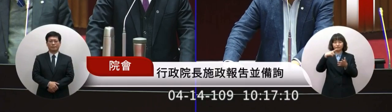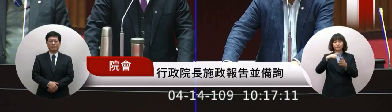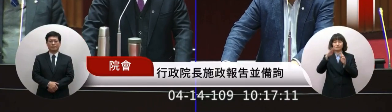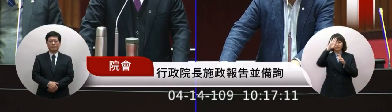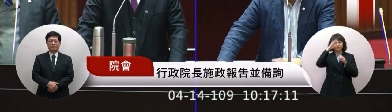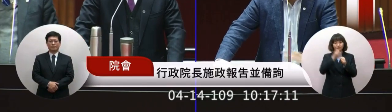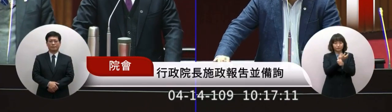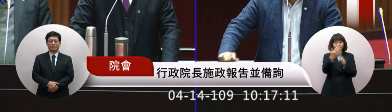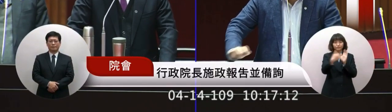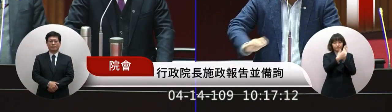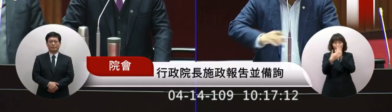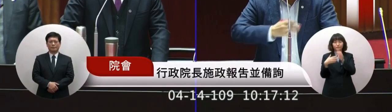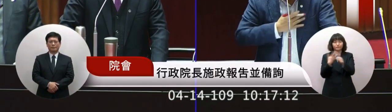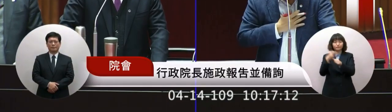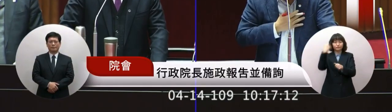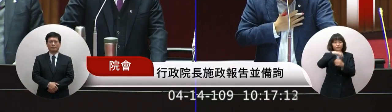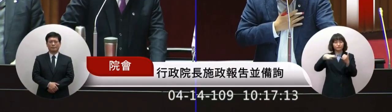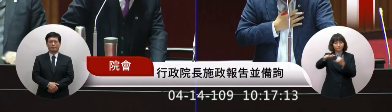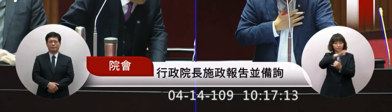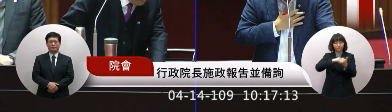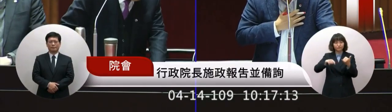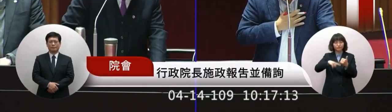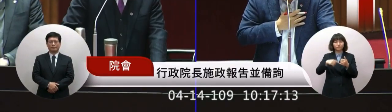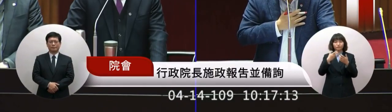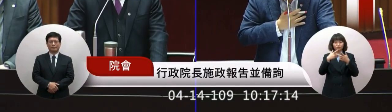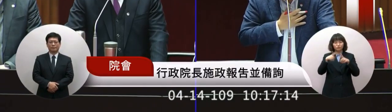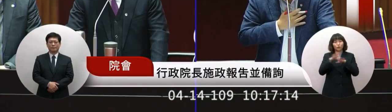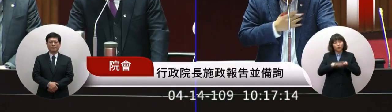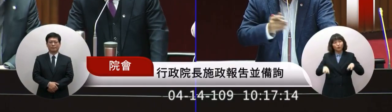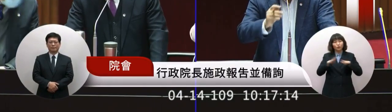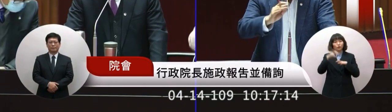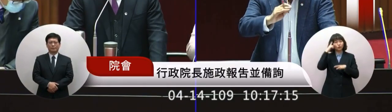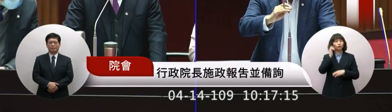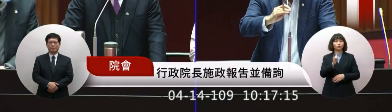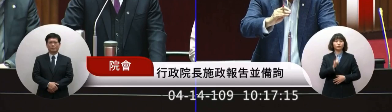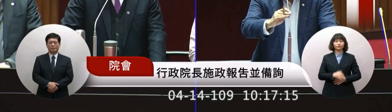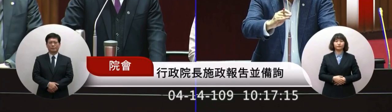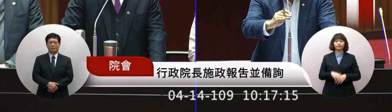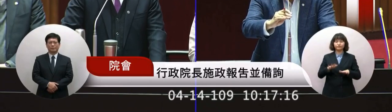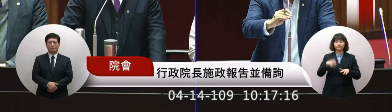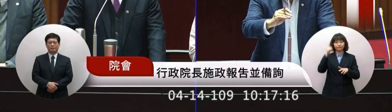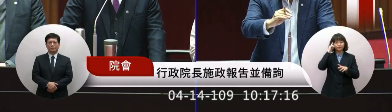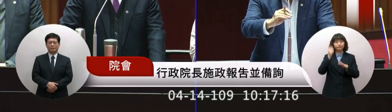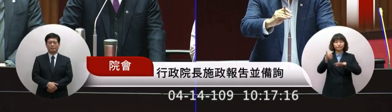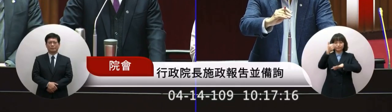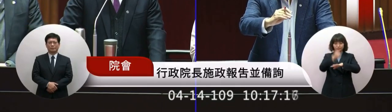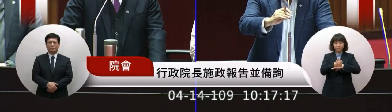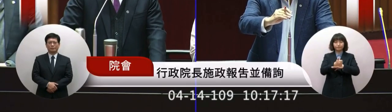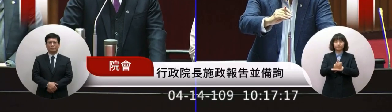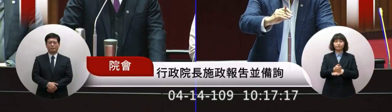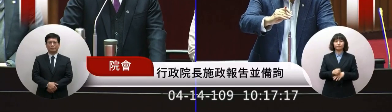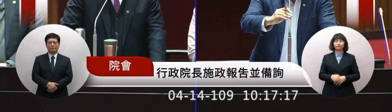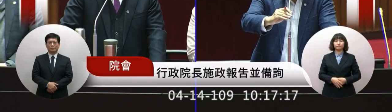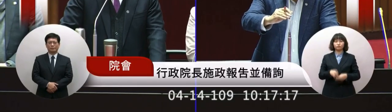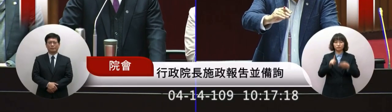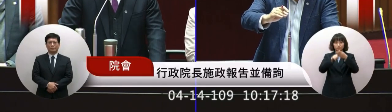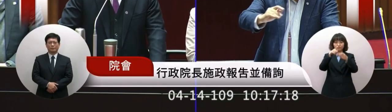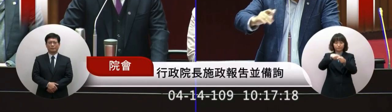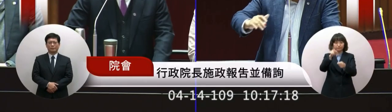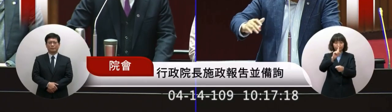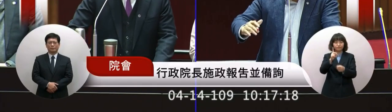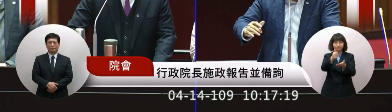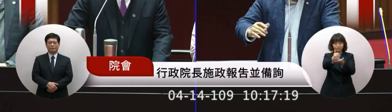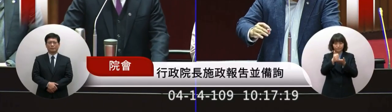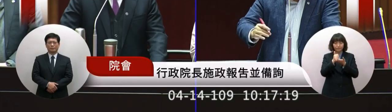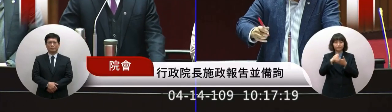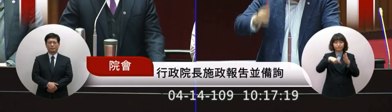防疫帶給國人很大的安全感今天請院長上來其實最主要是